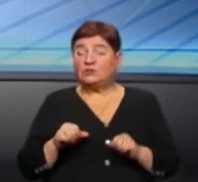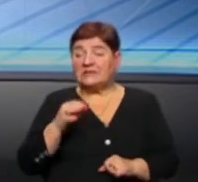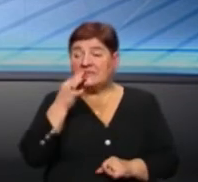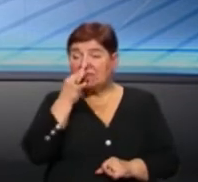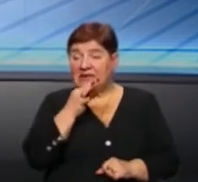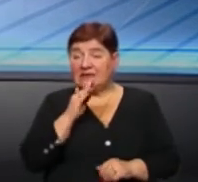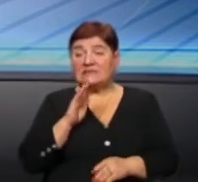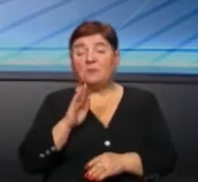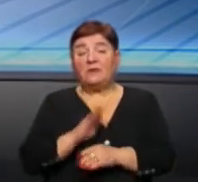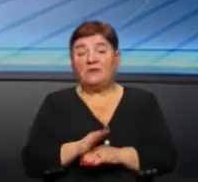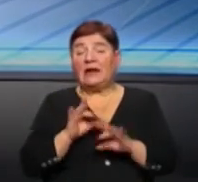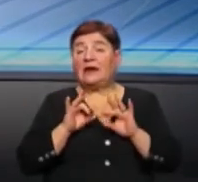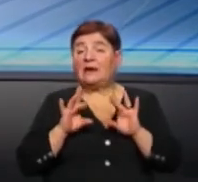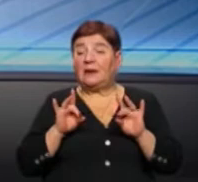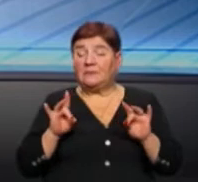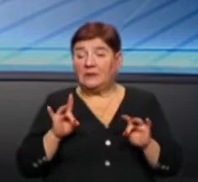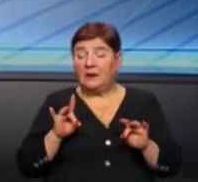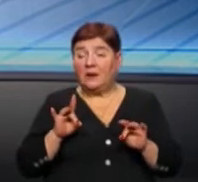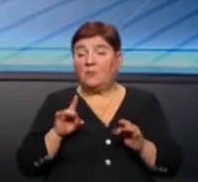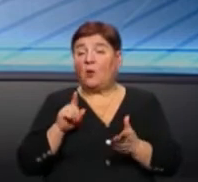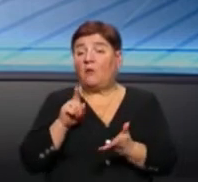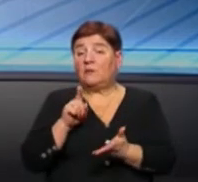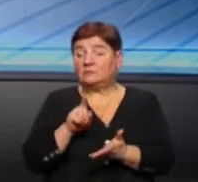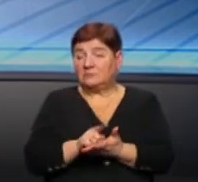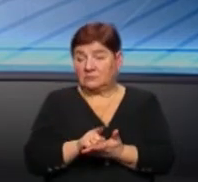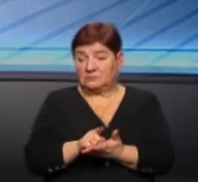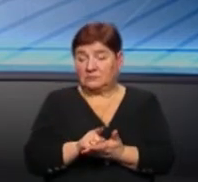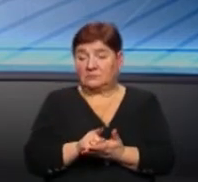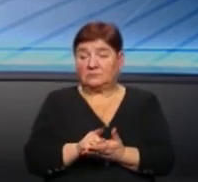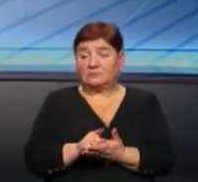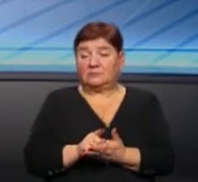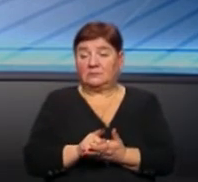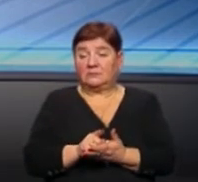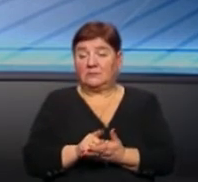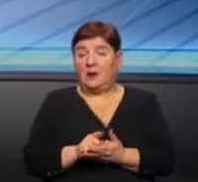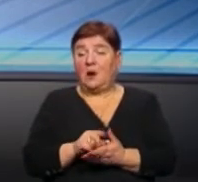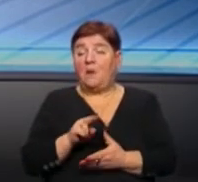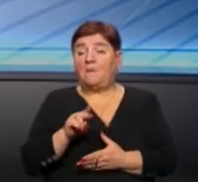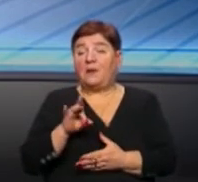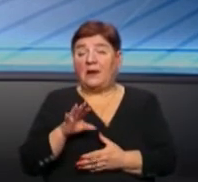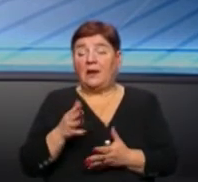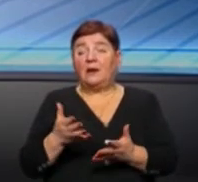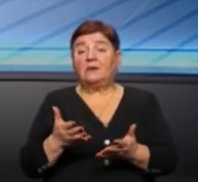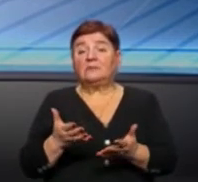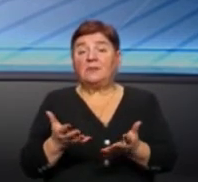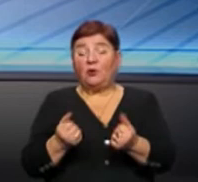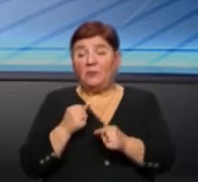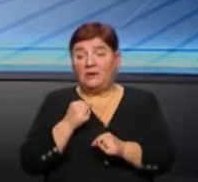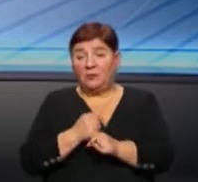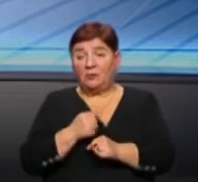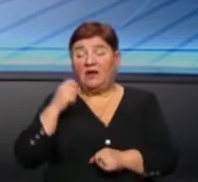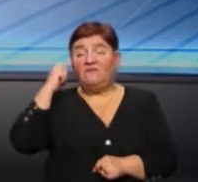зазначити, що забороняється в рекламі про вакансії при прийомі на роботу, зазначати